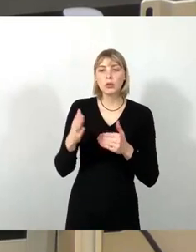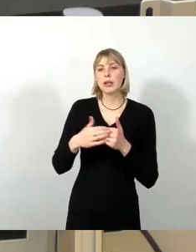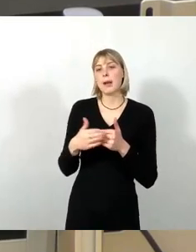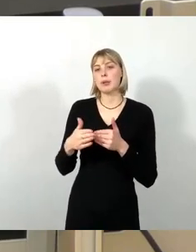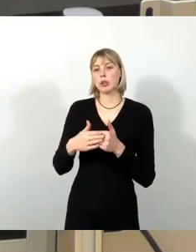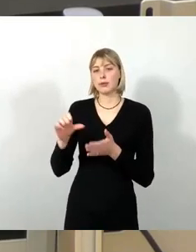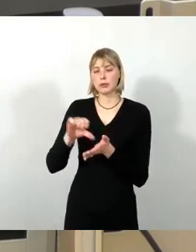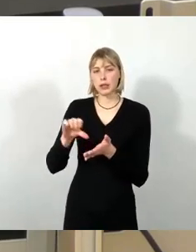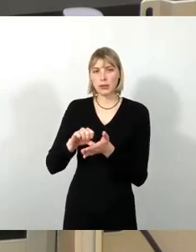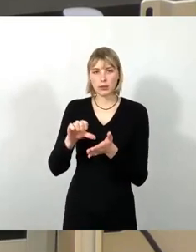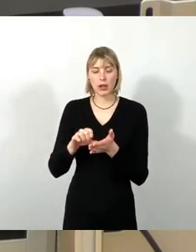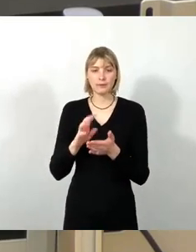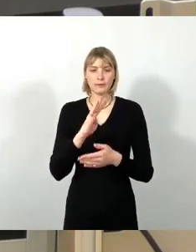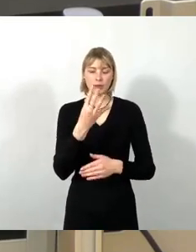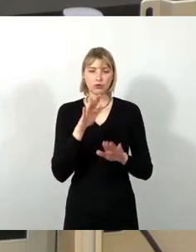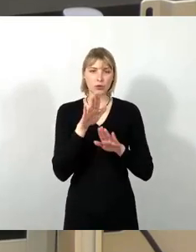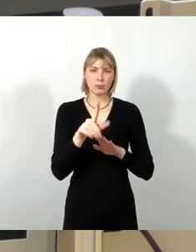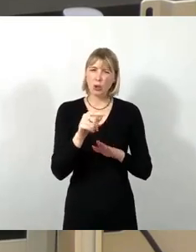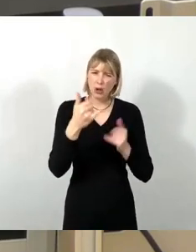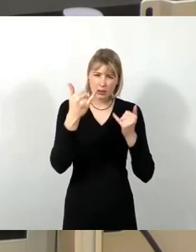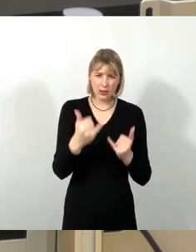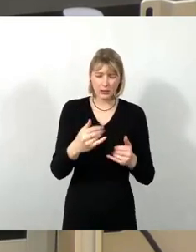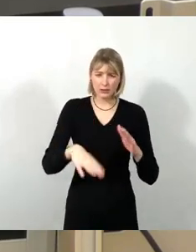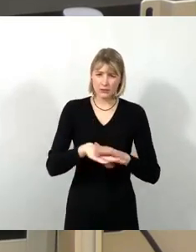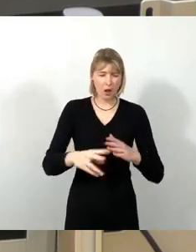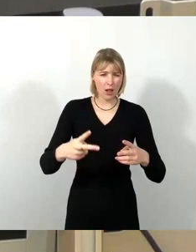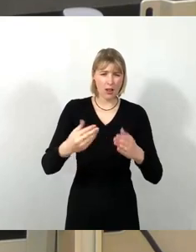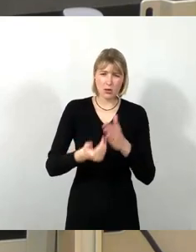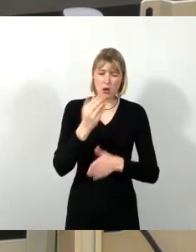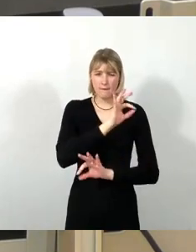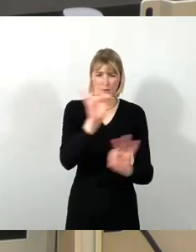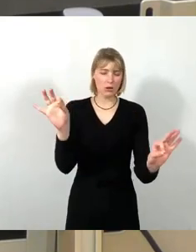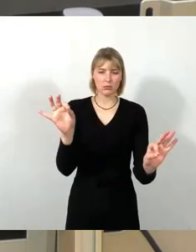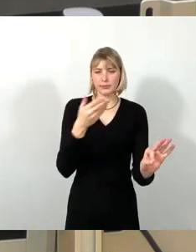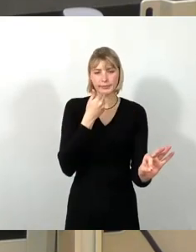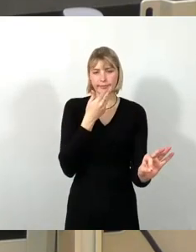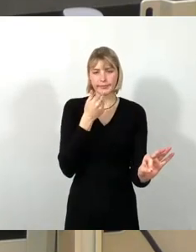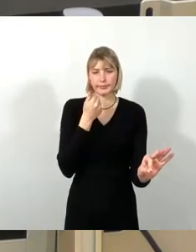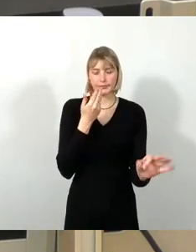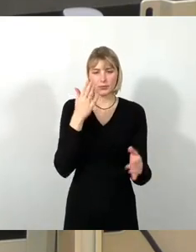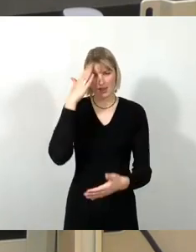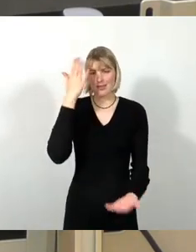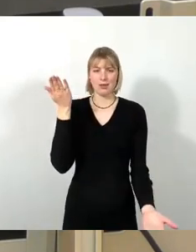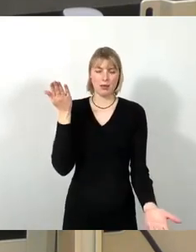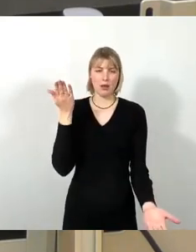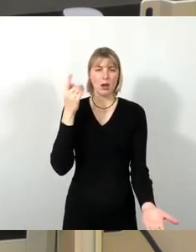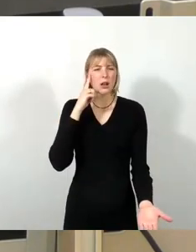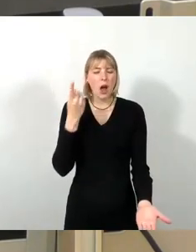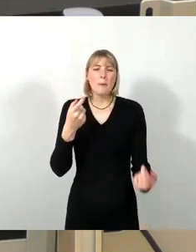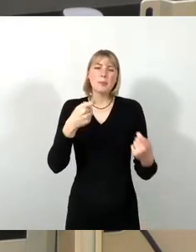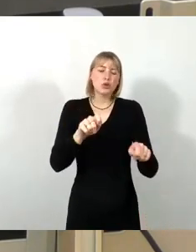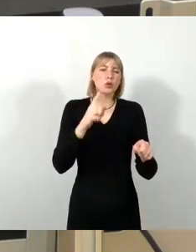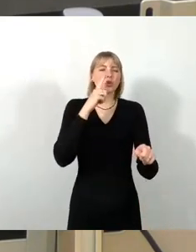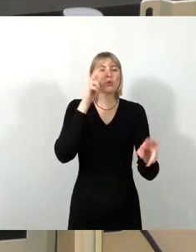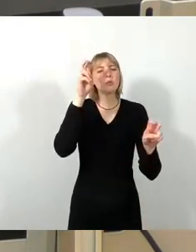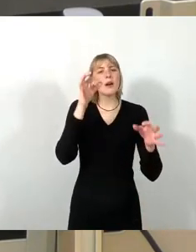hier nicht was ganz Neues. Und eigentlich hatte ich gedacht, es wird fast ein formaler Beschluss. Wir erleben,